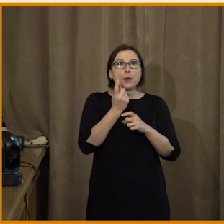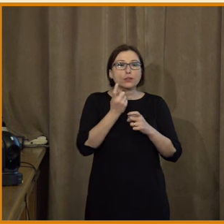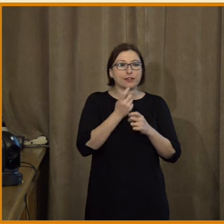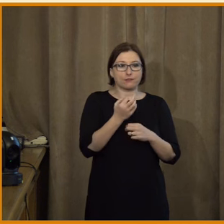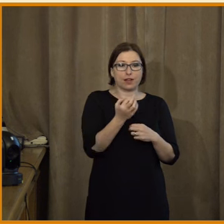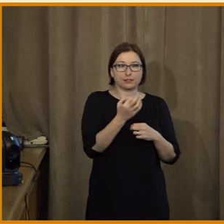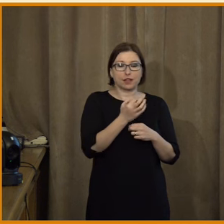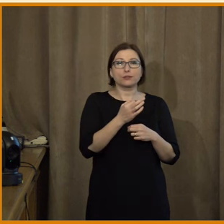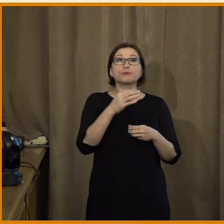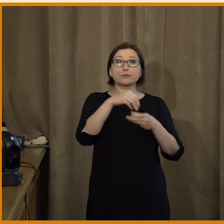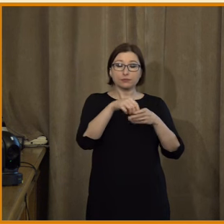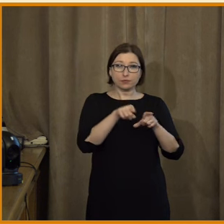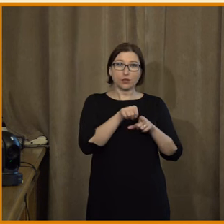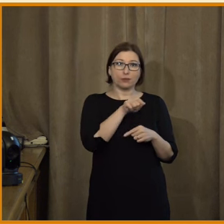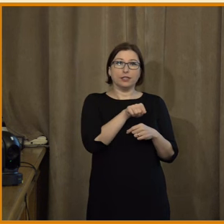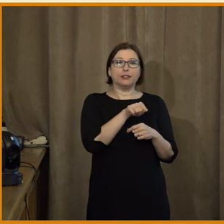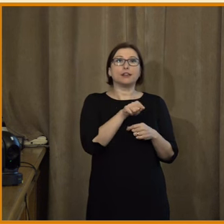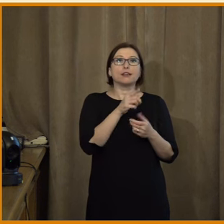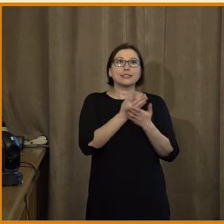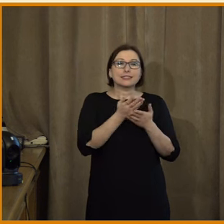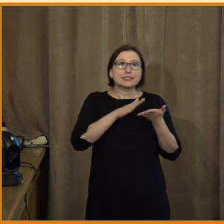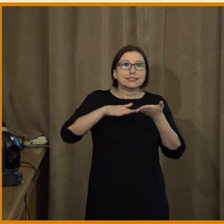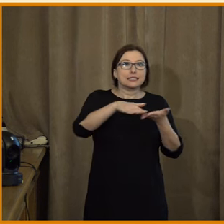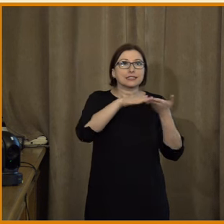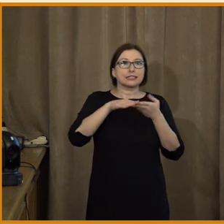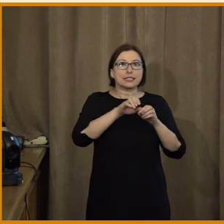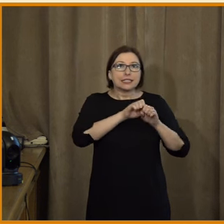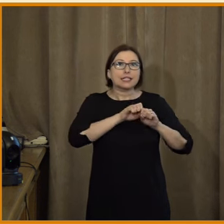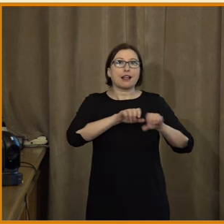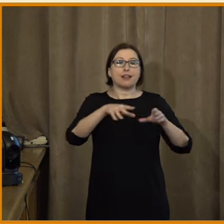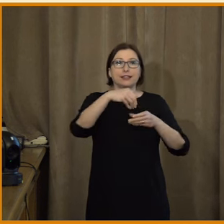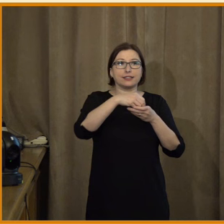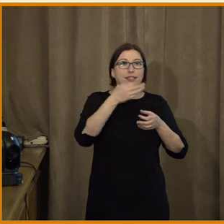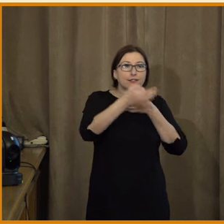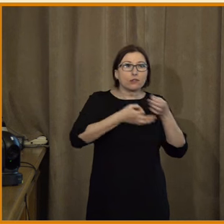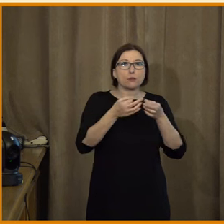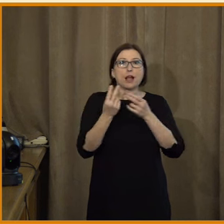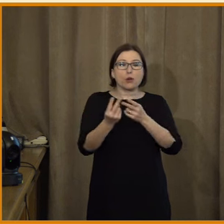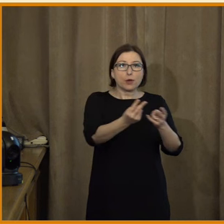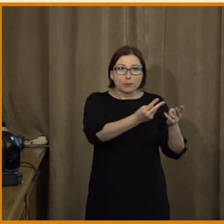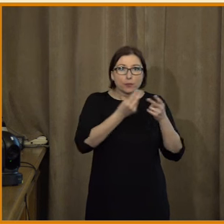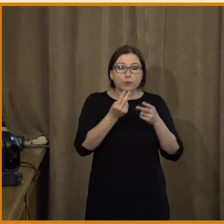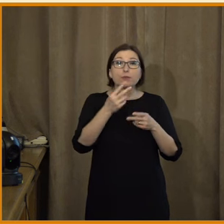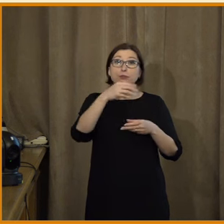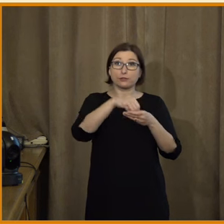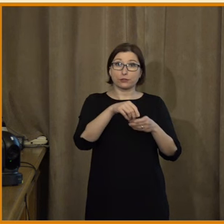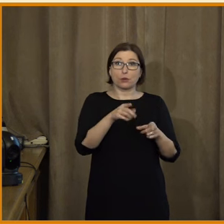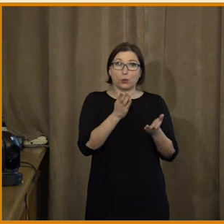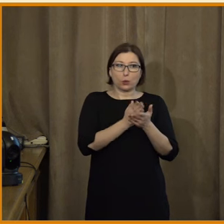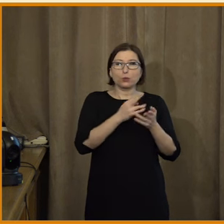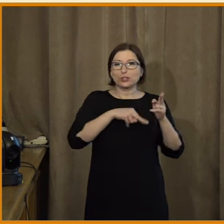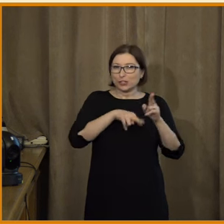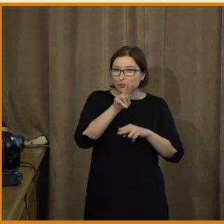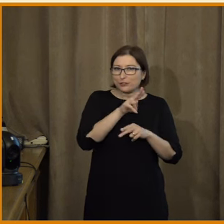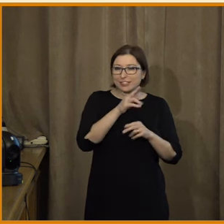nejenom vytváření, ale sdílení nebo jakémukoliv typu jako interakce s těmi dezinformacemi jsou skutečně různorodé.